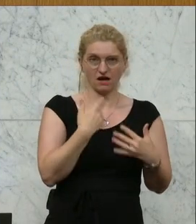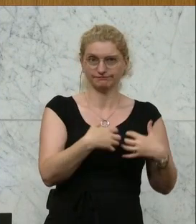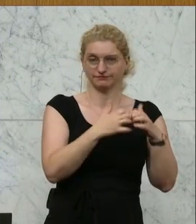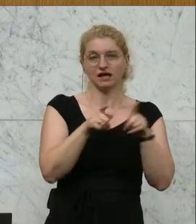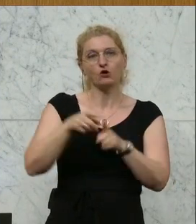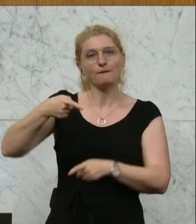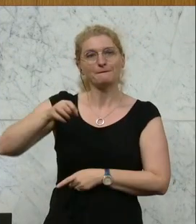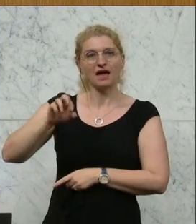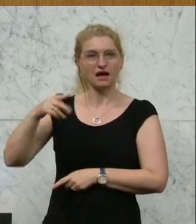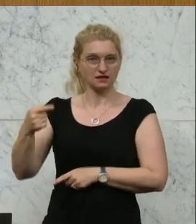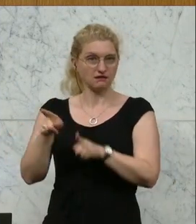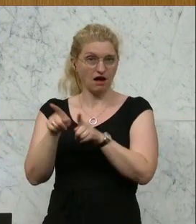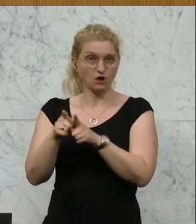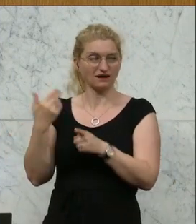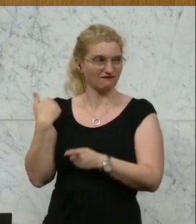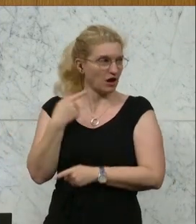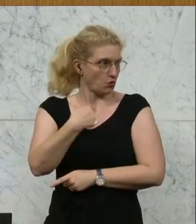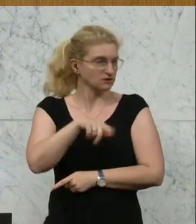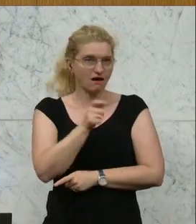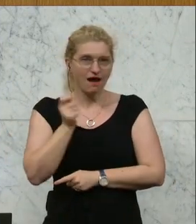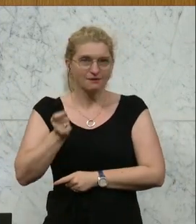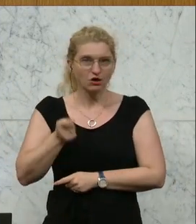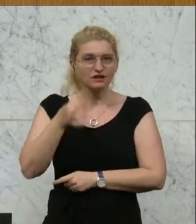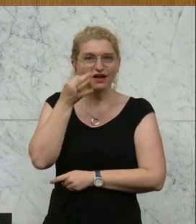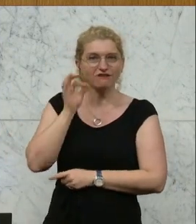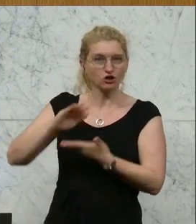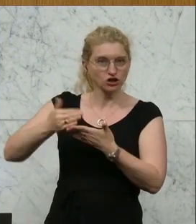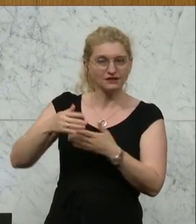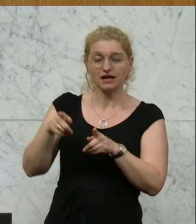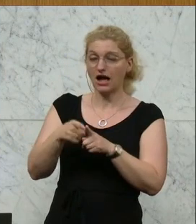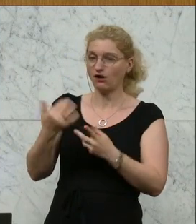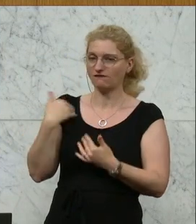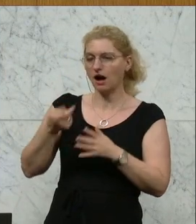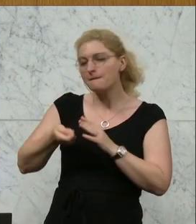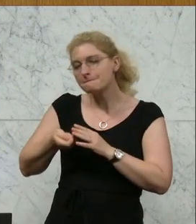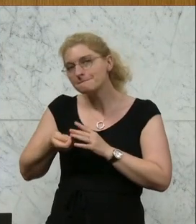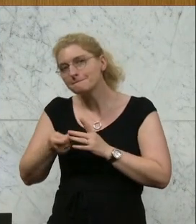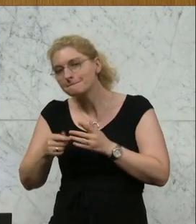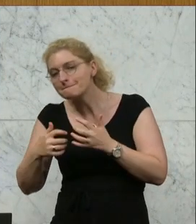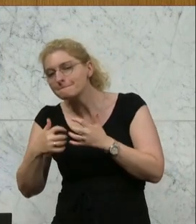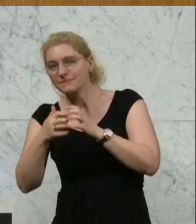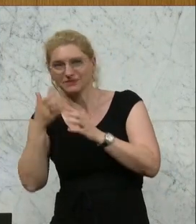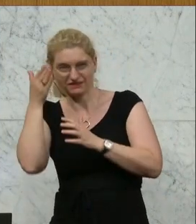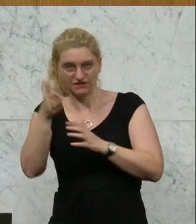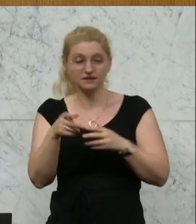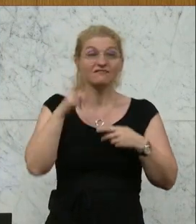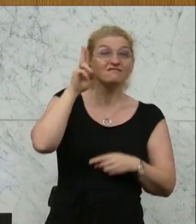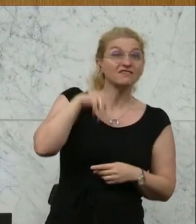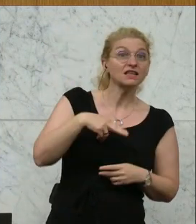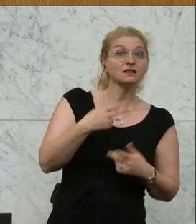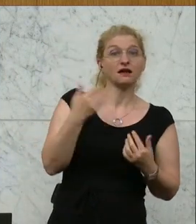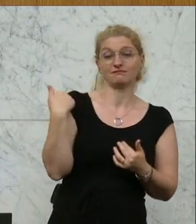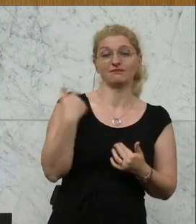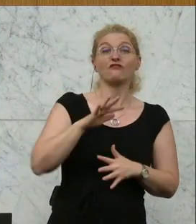Initiative unserer Abgeordneten Sabine Schatz ein Spatenstich in wirklich naher Voraussicht. In Wien wurde ein fünftes Frauenhaus